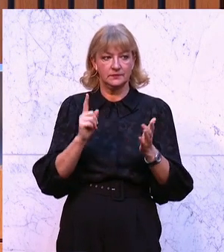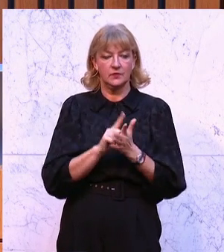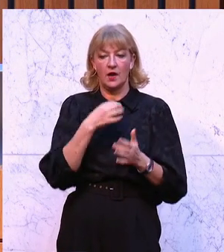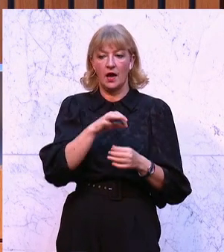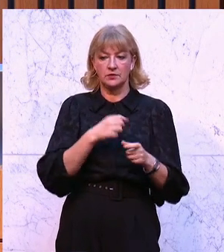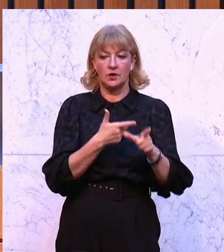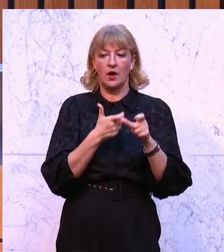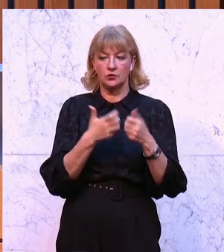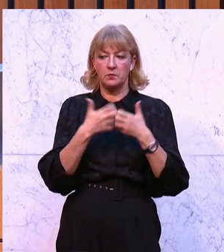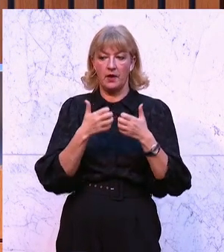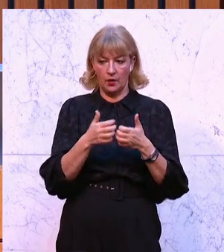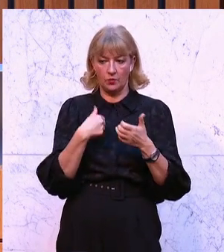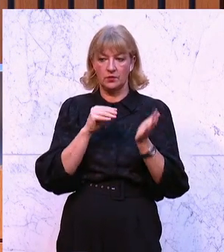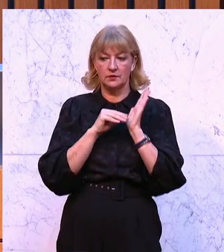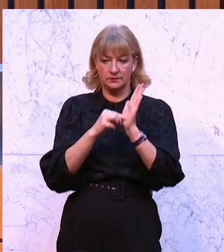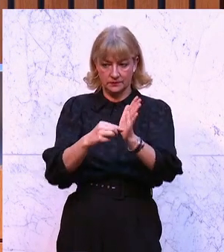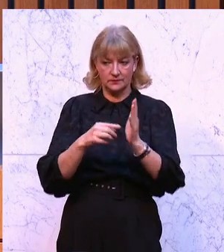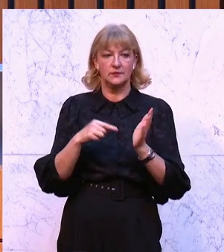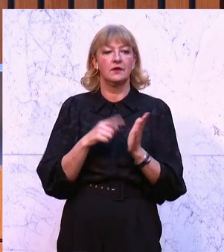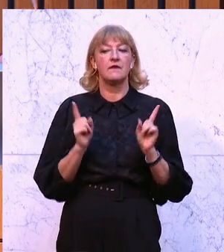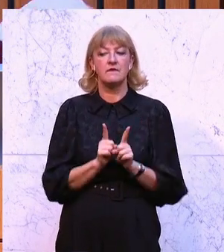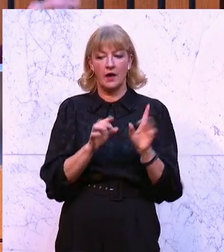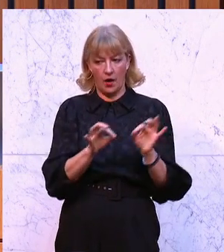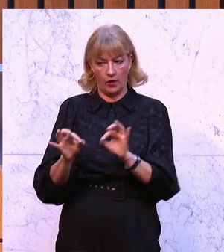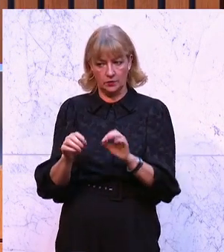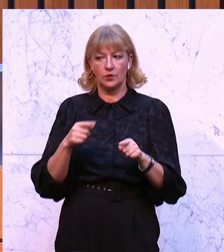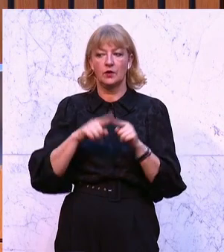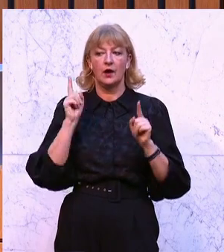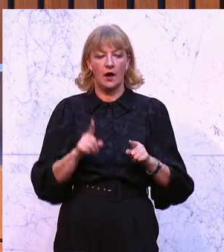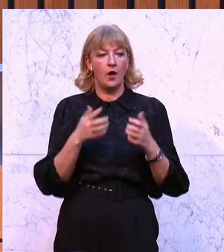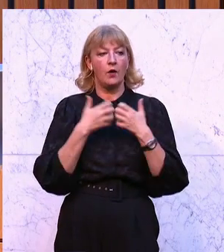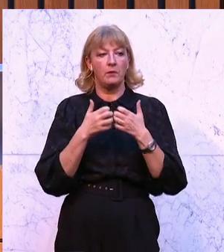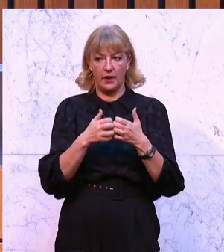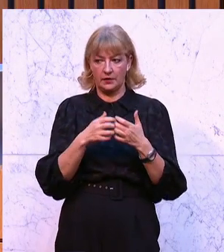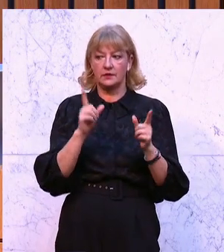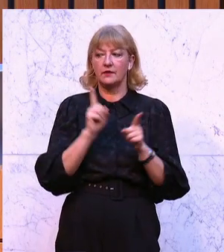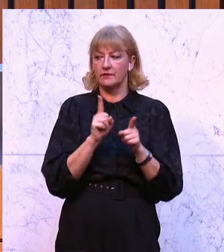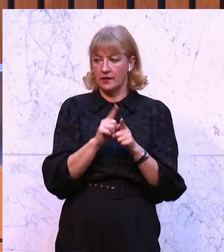Ausschussberichte verweise ich auf die Tagesordnung. Auf die mündliche Berichterstattung wurde verzichtet, er...